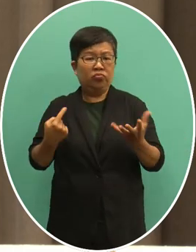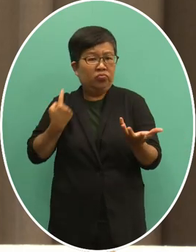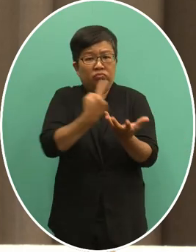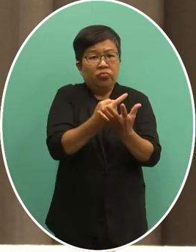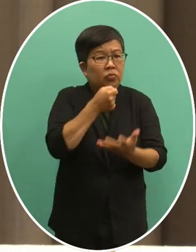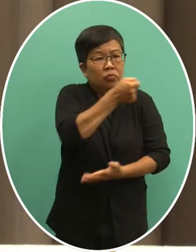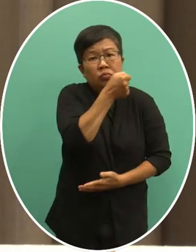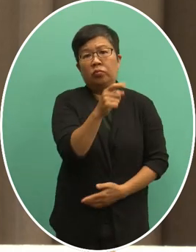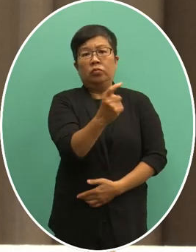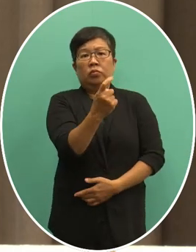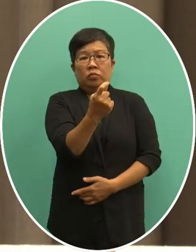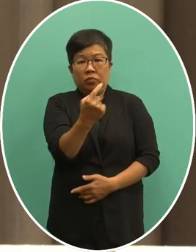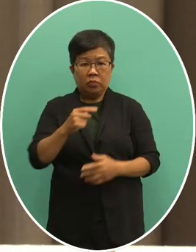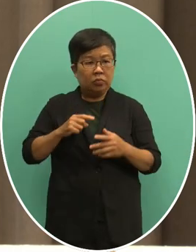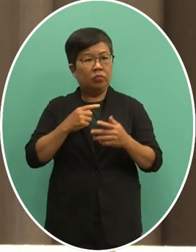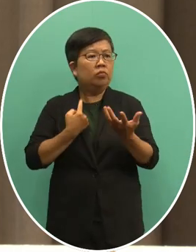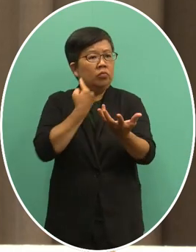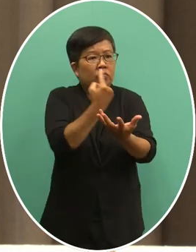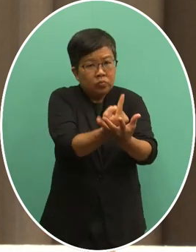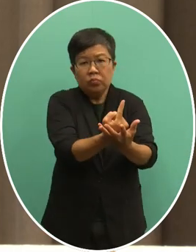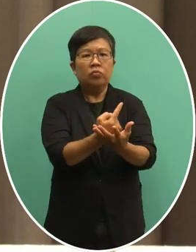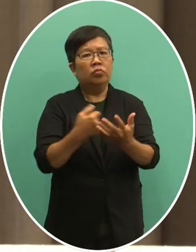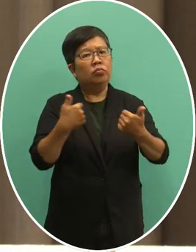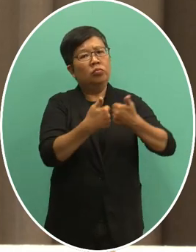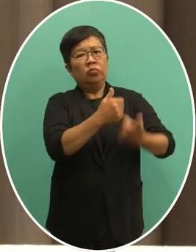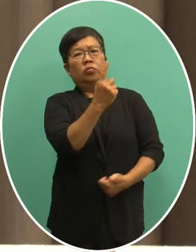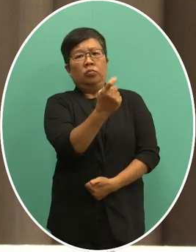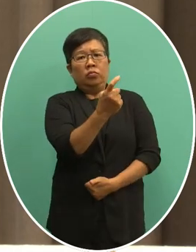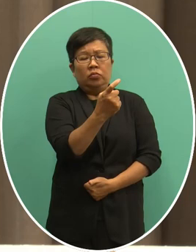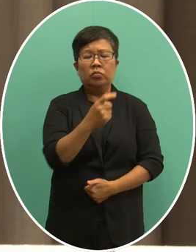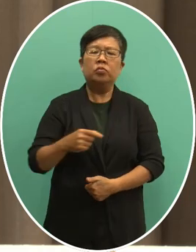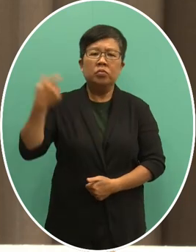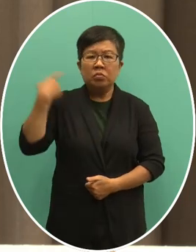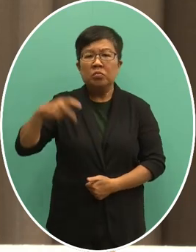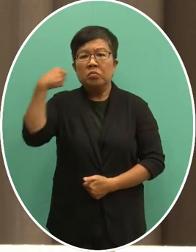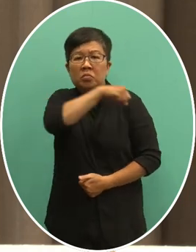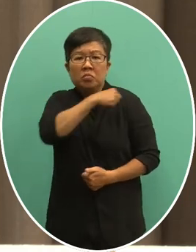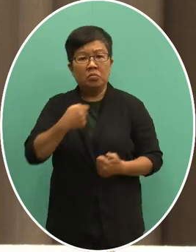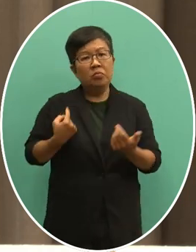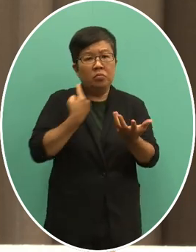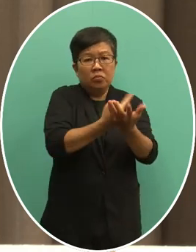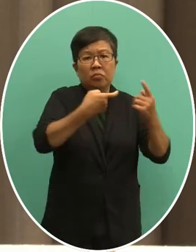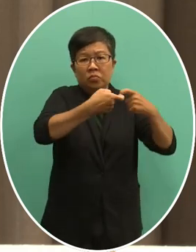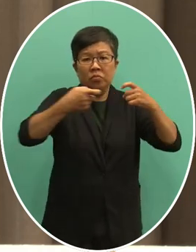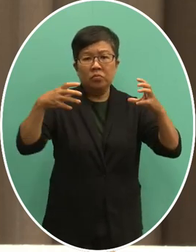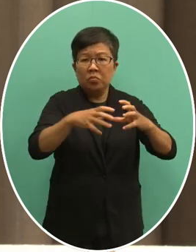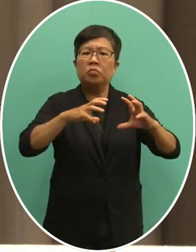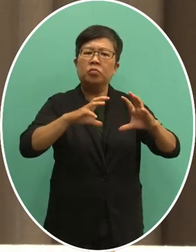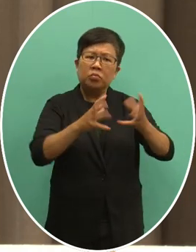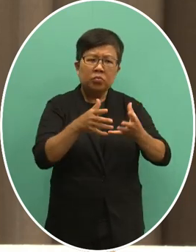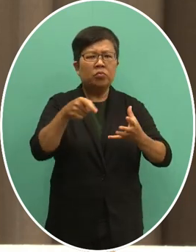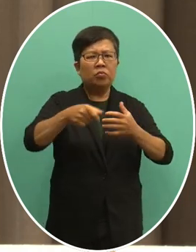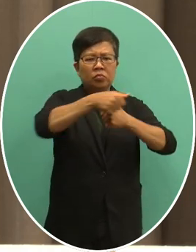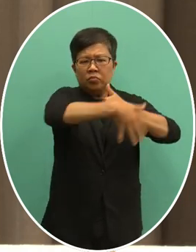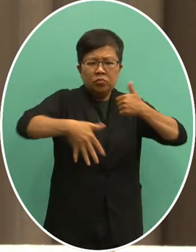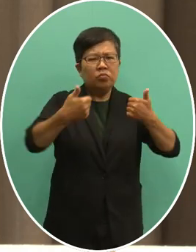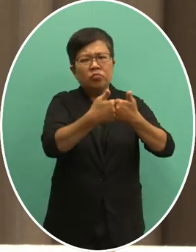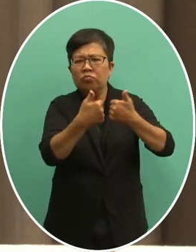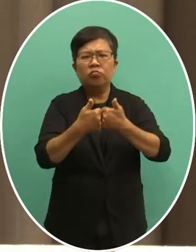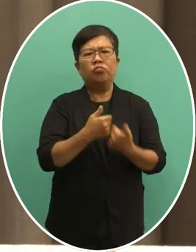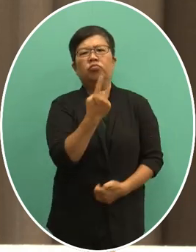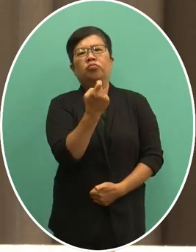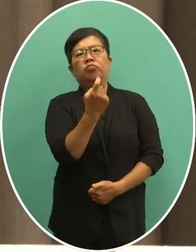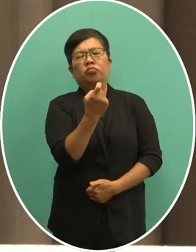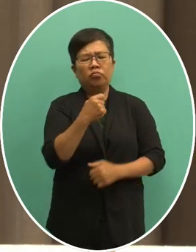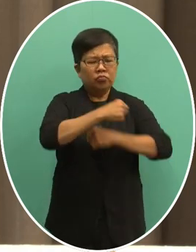活动或者进行采访台湾也不能参与联合国相关的会议机制